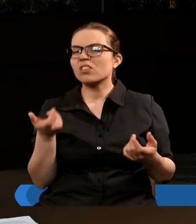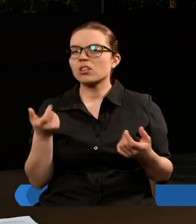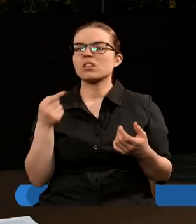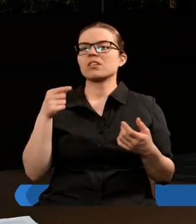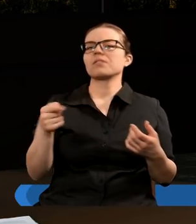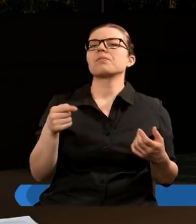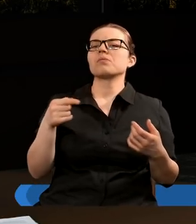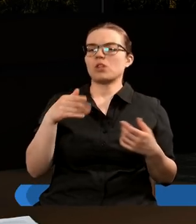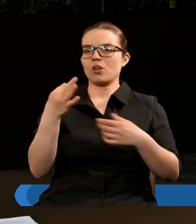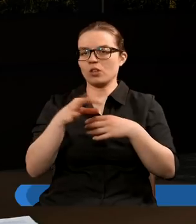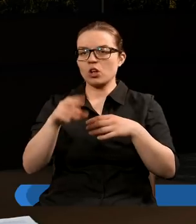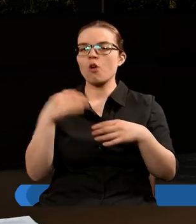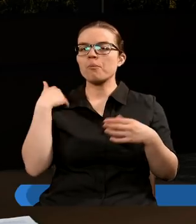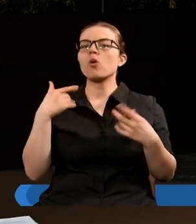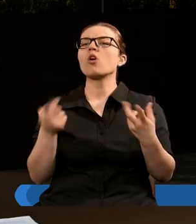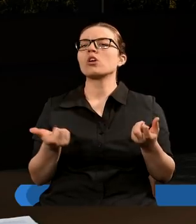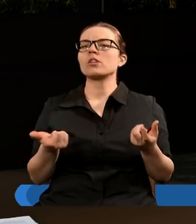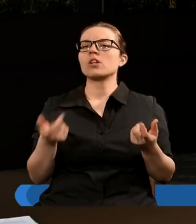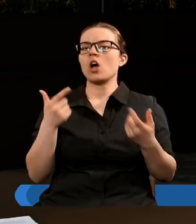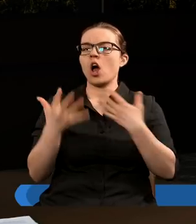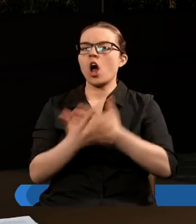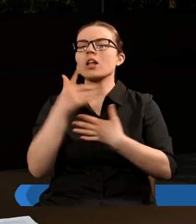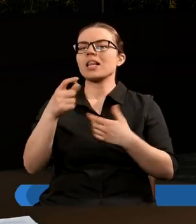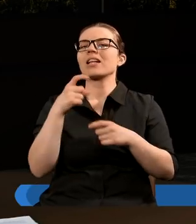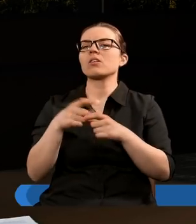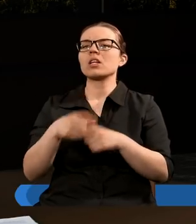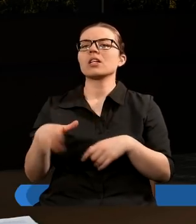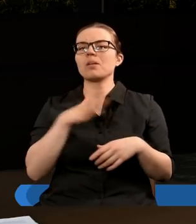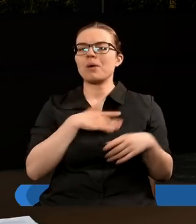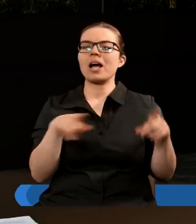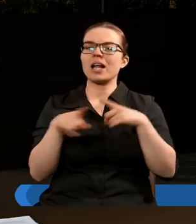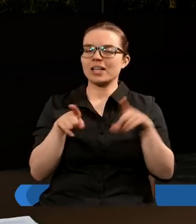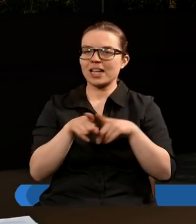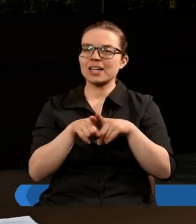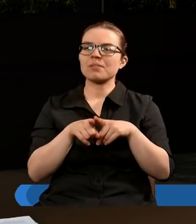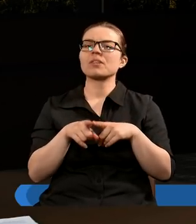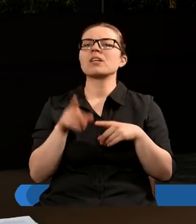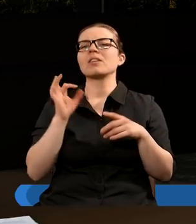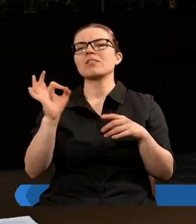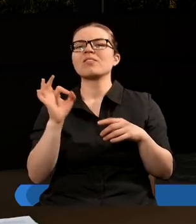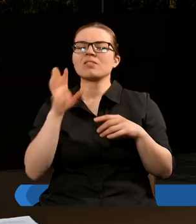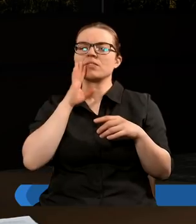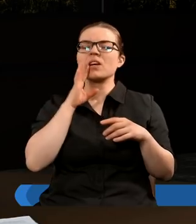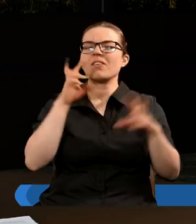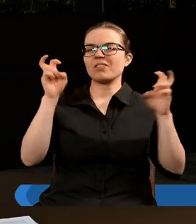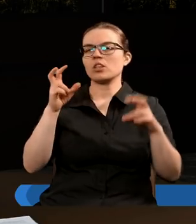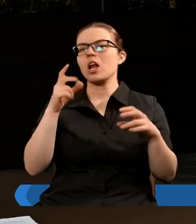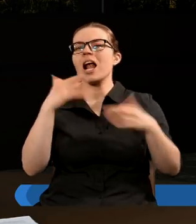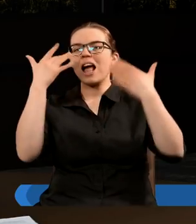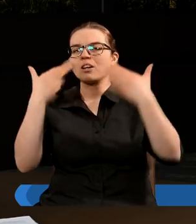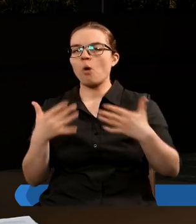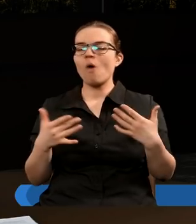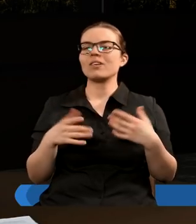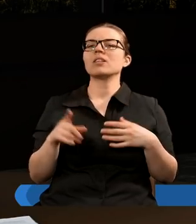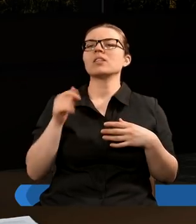wgłębiliśmy w studium, to okazało się, że te słowa mają także swój wyraz liczbowy. Są one albo